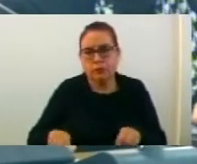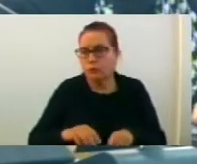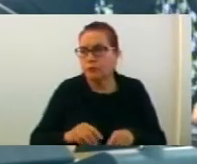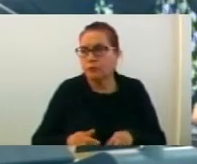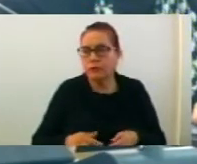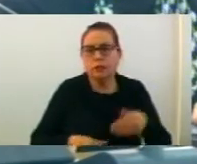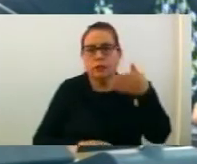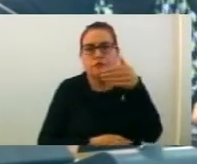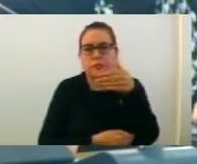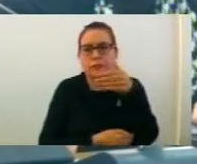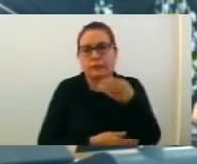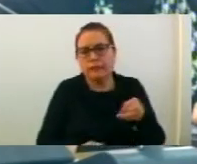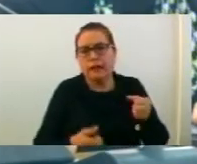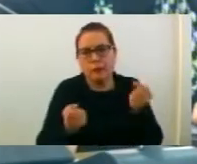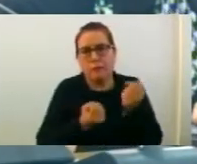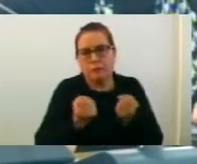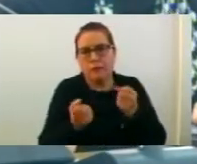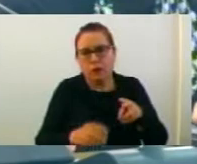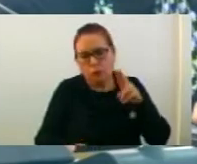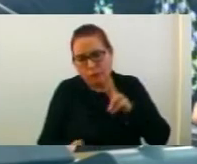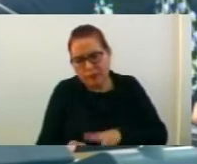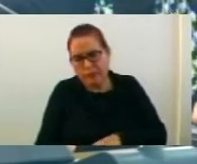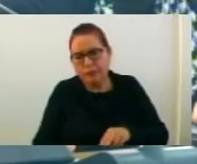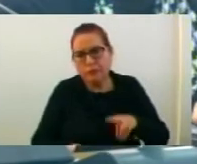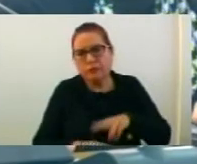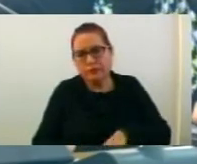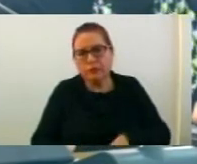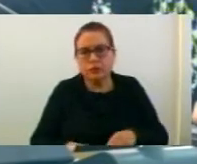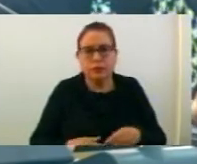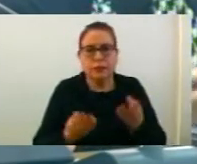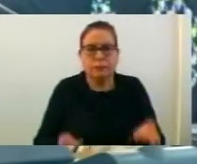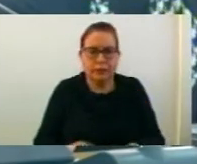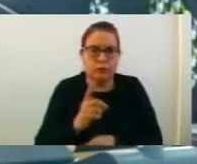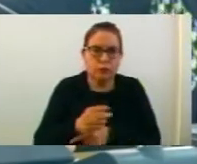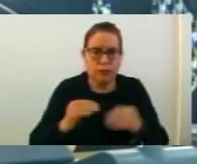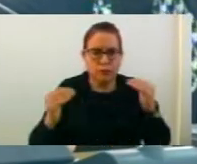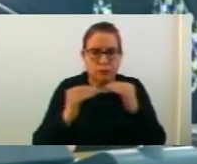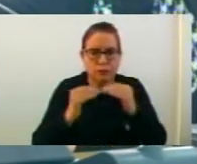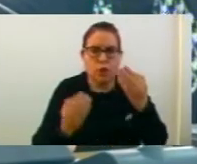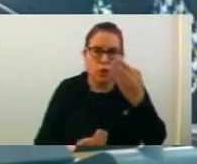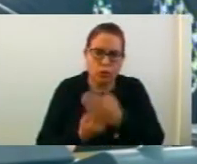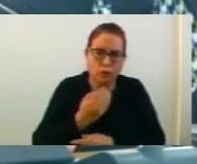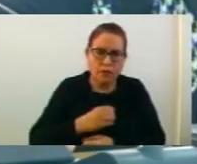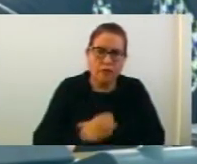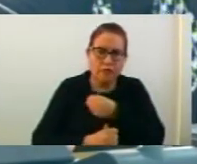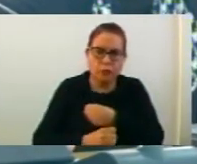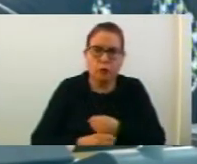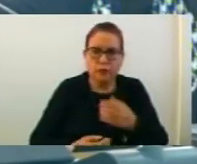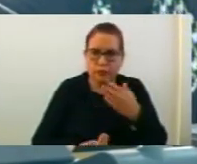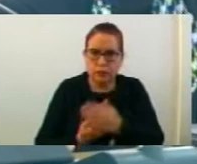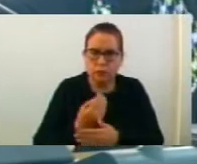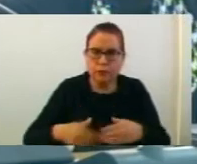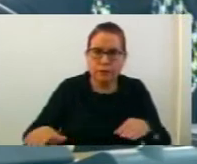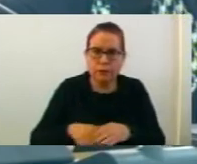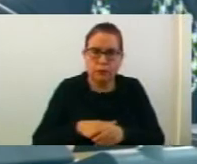на јавното предпријатие паркирајащето Струмица и предлог од луката за давање на согласност за обезбедни финанси и средства за